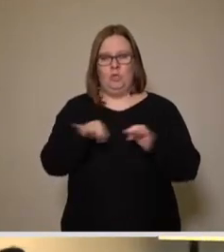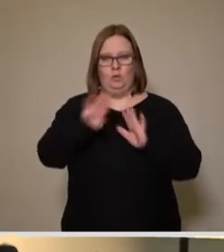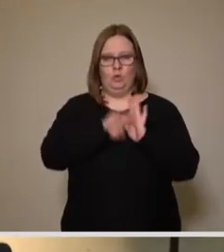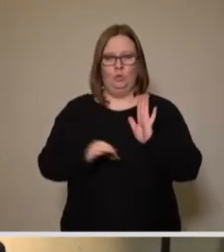abgeschlossen.